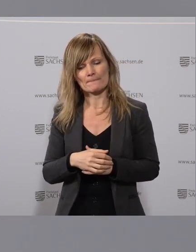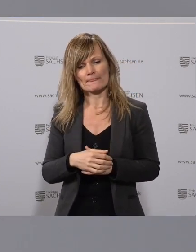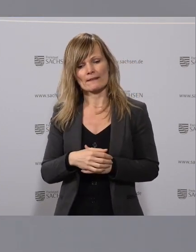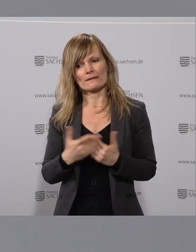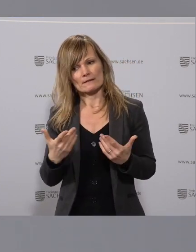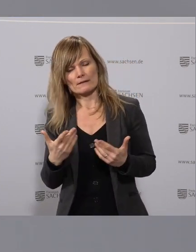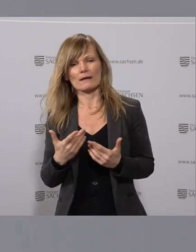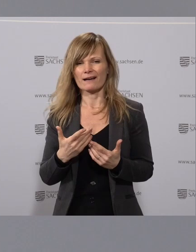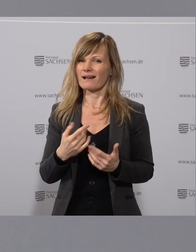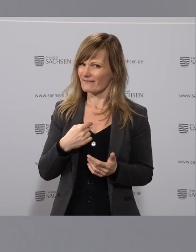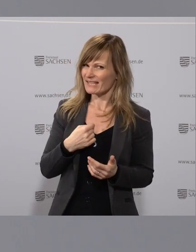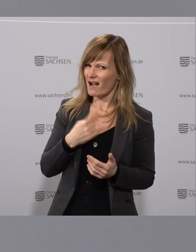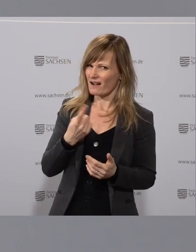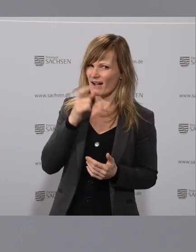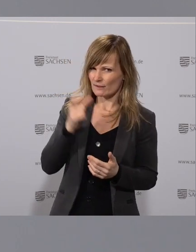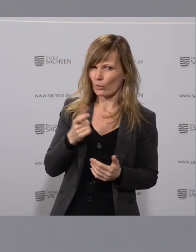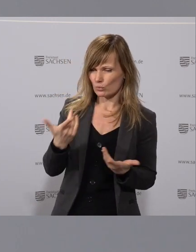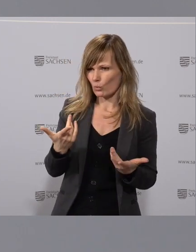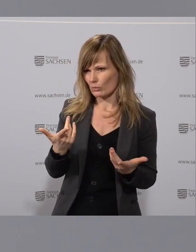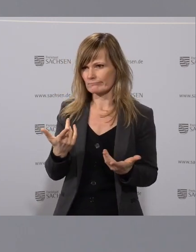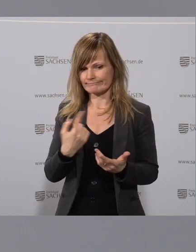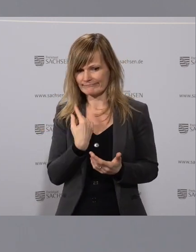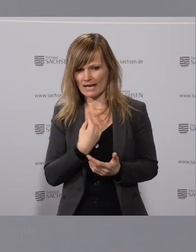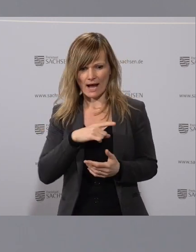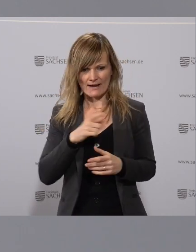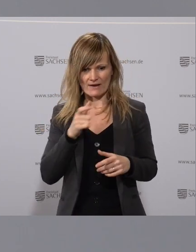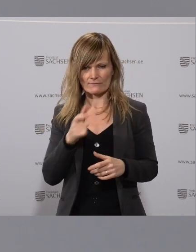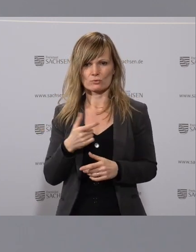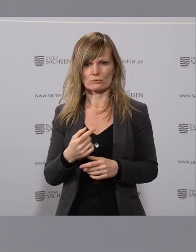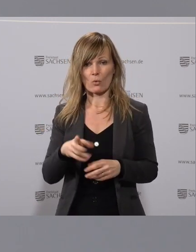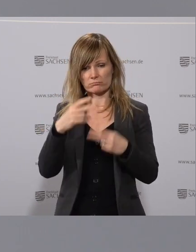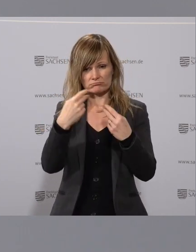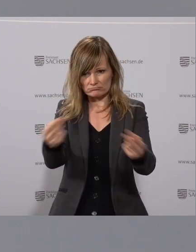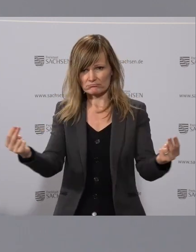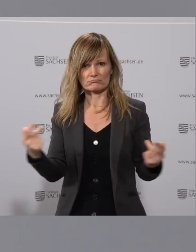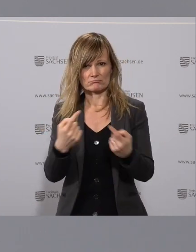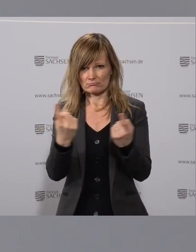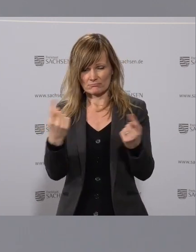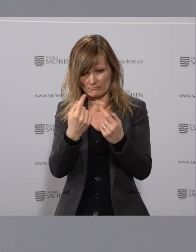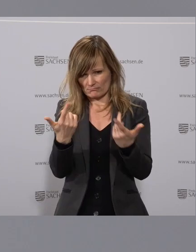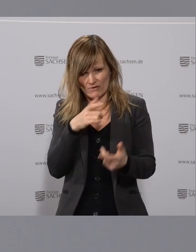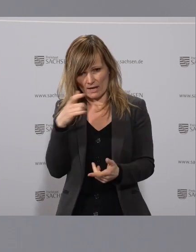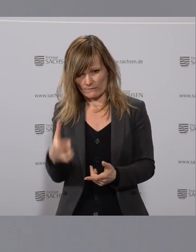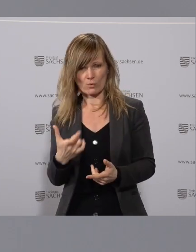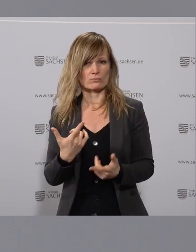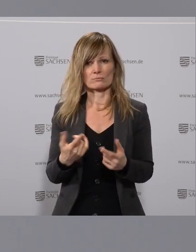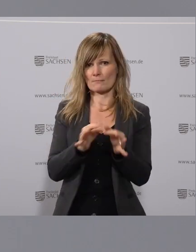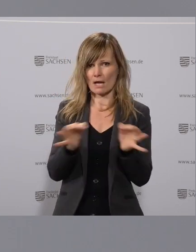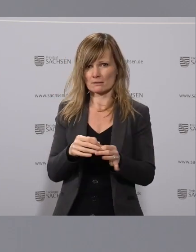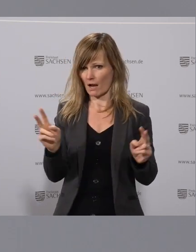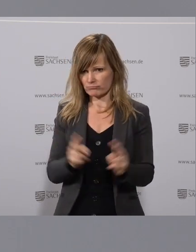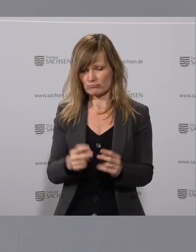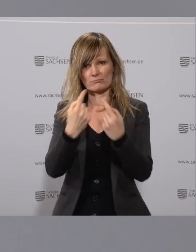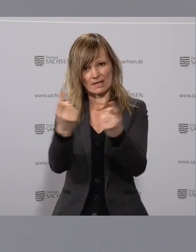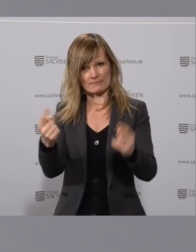uns, an den Bürgerinnen und Bürgern. Wir geben ja ein ganzes Stück Eigenverantwortung zurück, für die ich auch übrigens sehr bin, dass man eben tatsächlich, auch wenn die